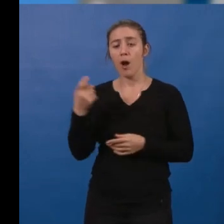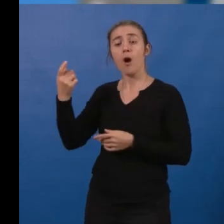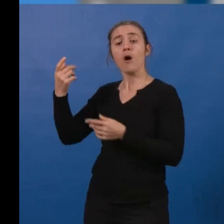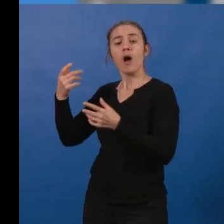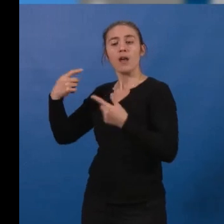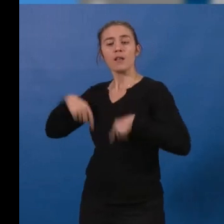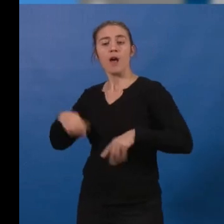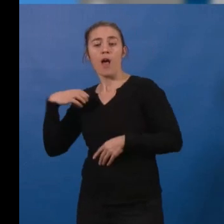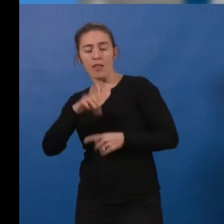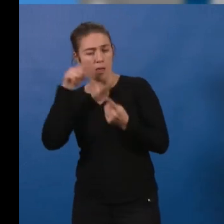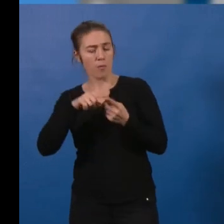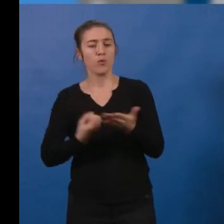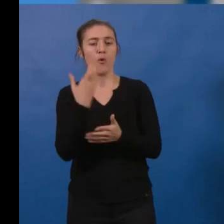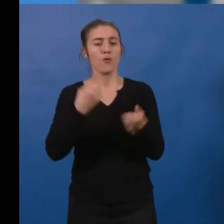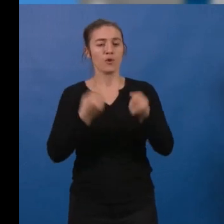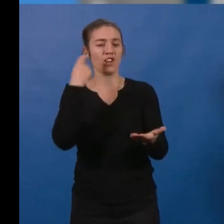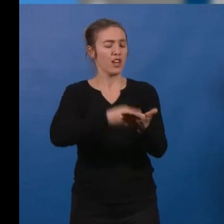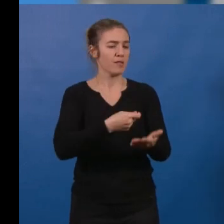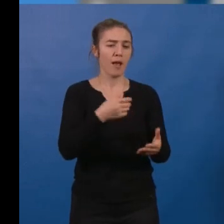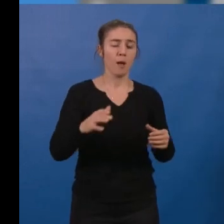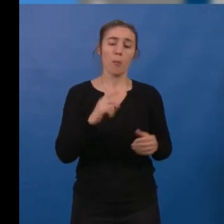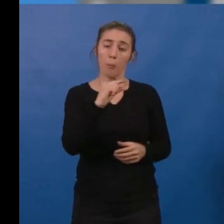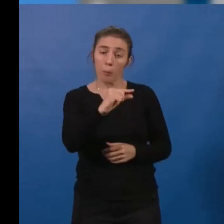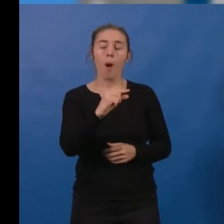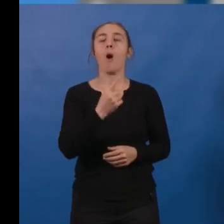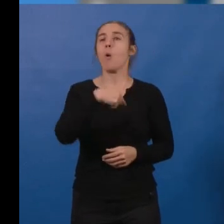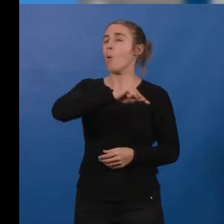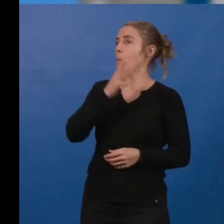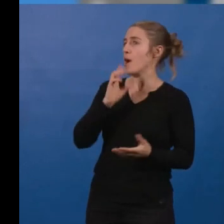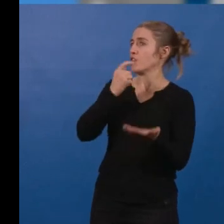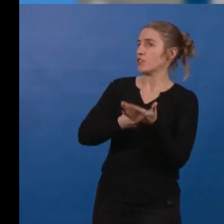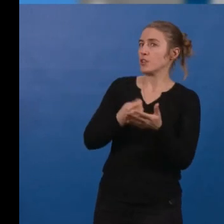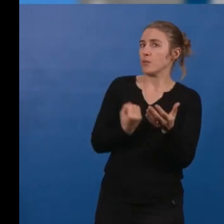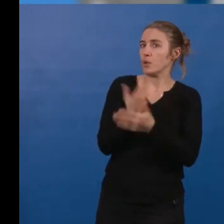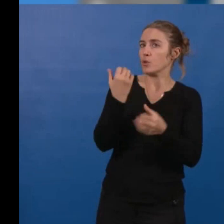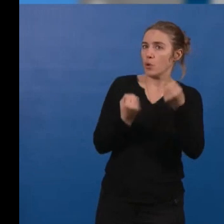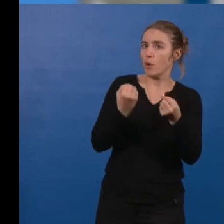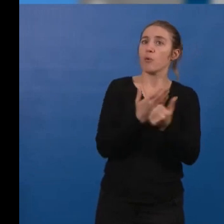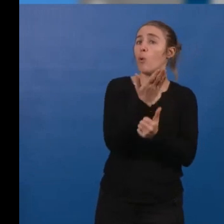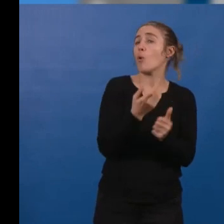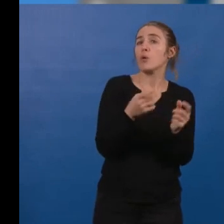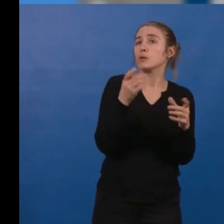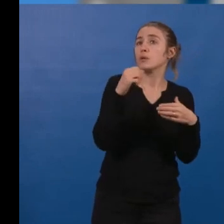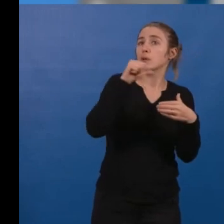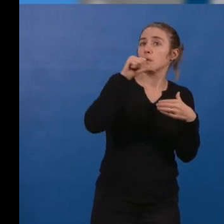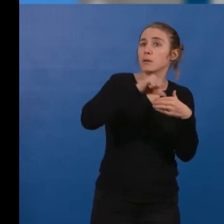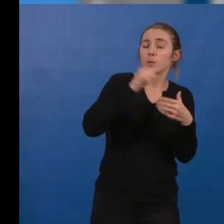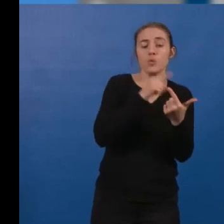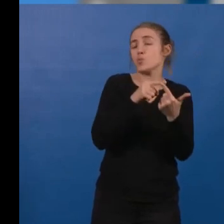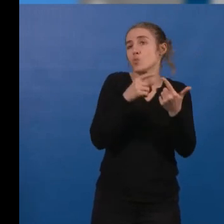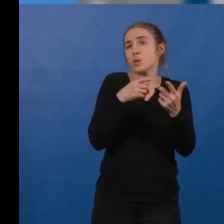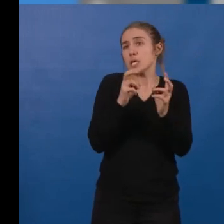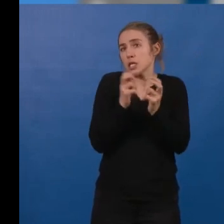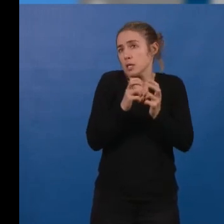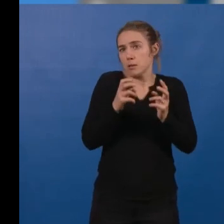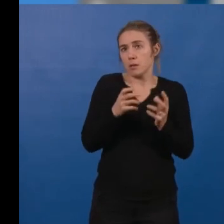véhicule, ne sont pas en capacité d'acheter une voiture neuve, thermique ou électrique, qui corresponde aux critères